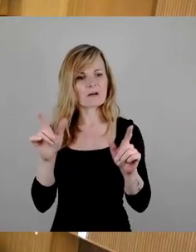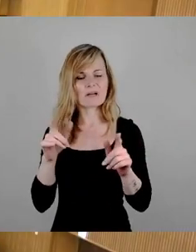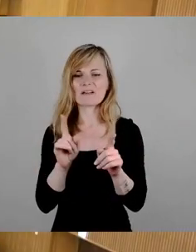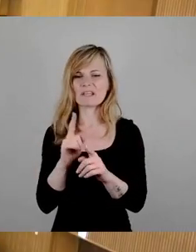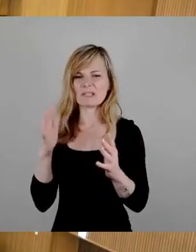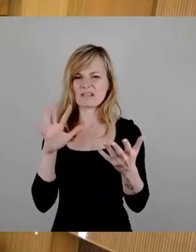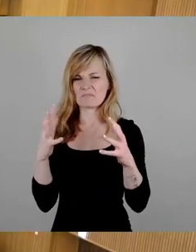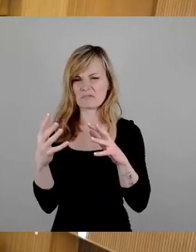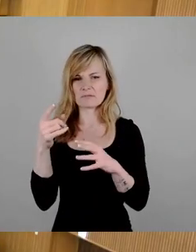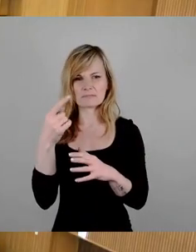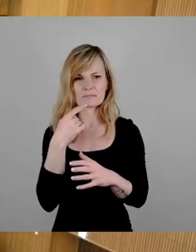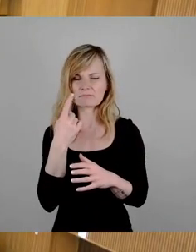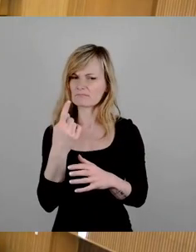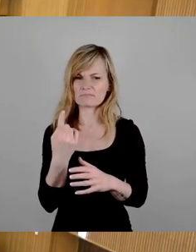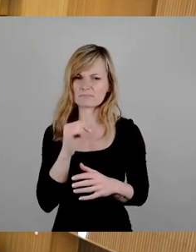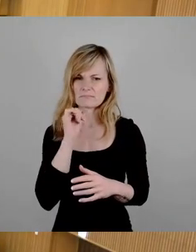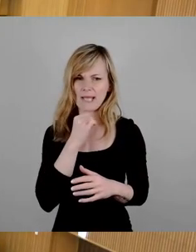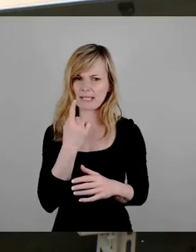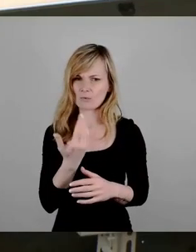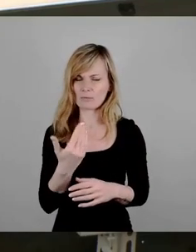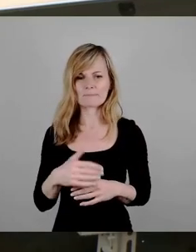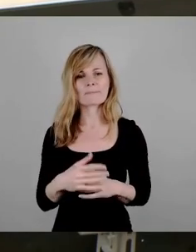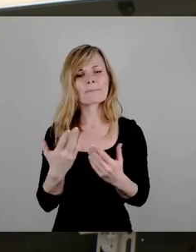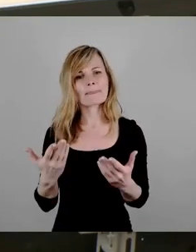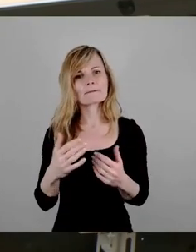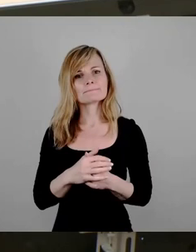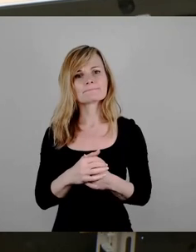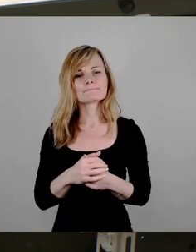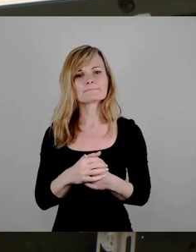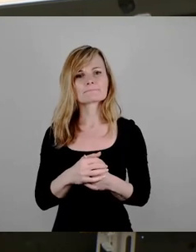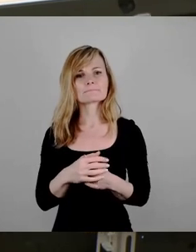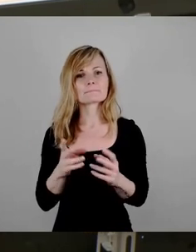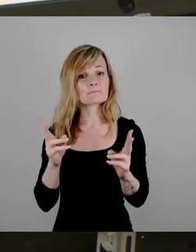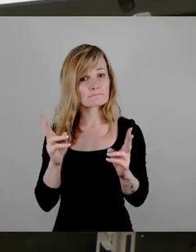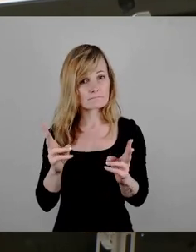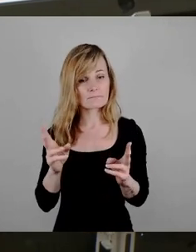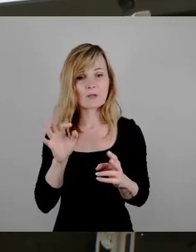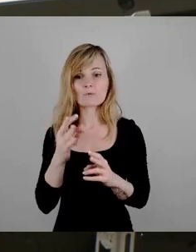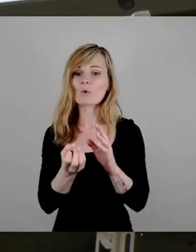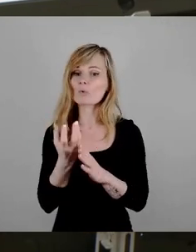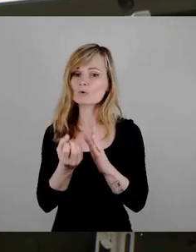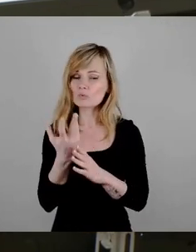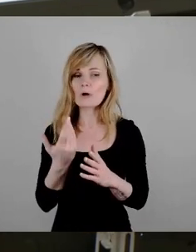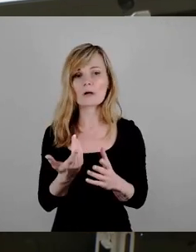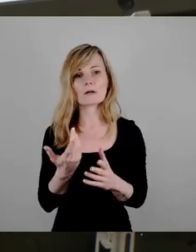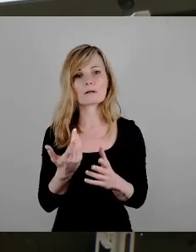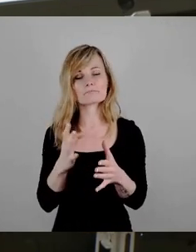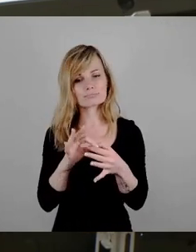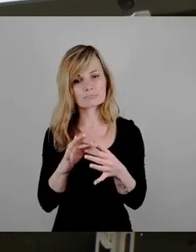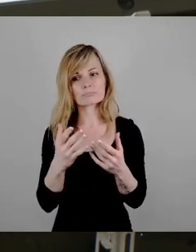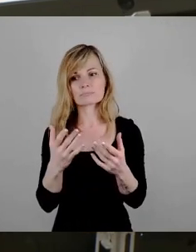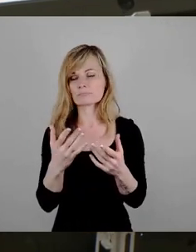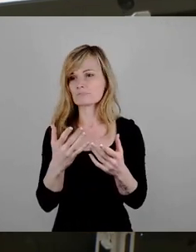Sie nicht verdienen. Wir geben hier, und ich finde, das ist richtig so, für Kultur in vielerlei Hinsicht, ob für die